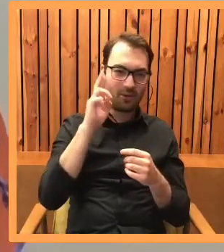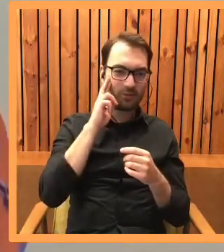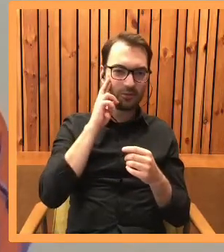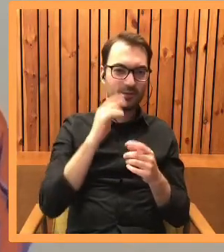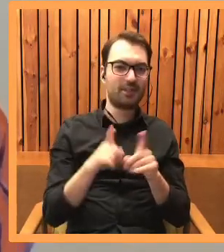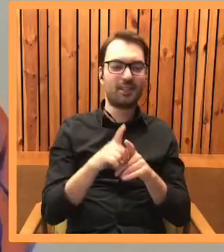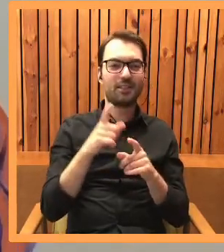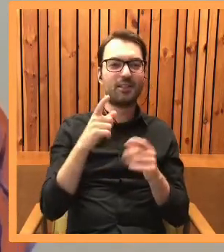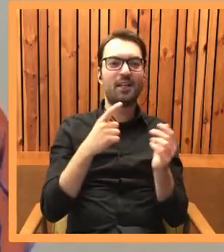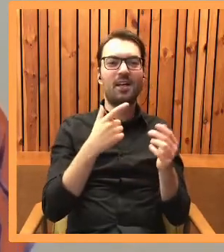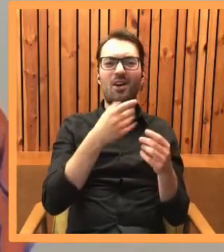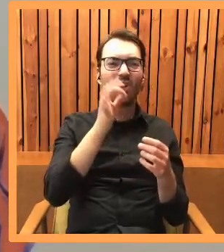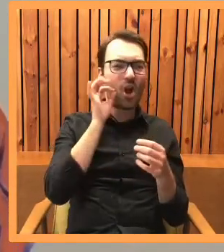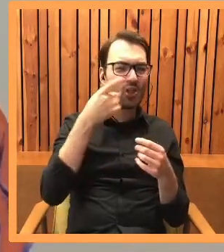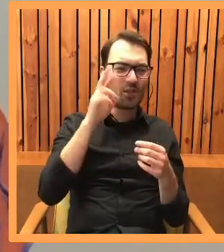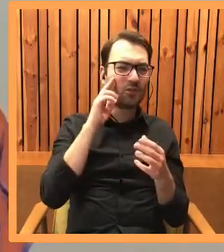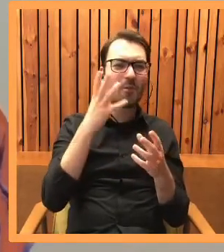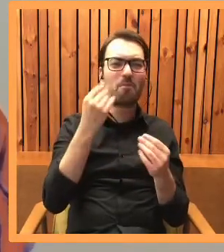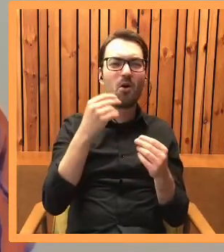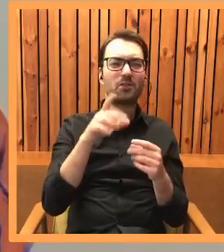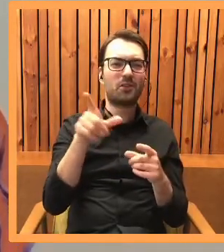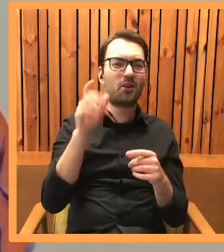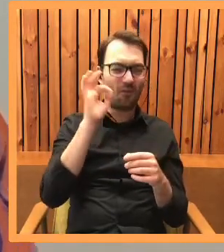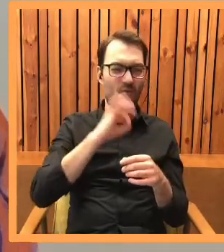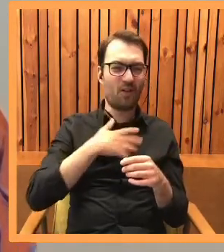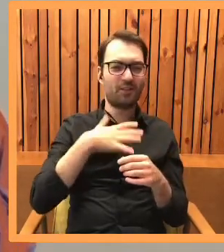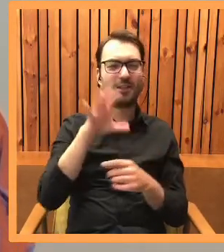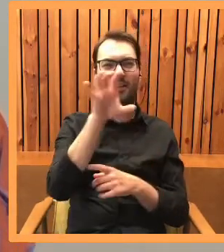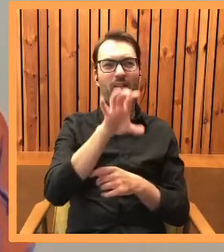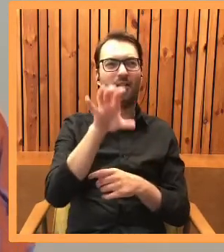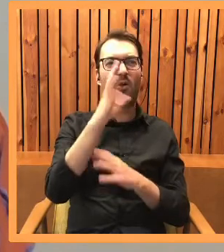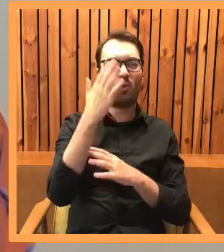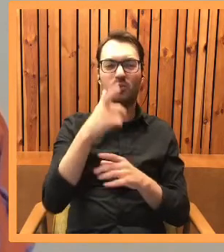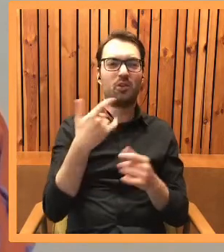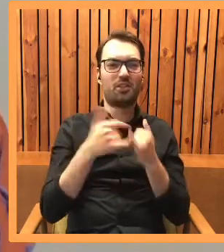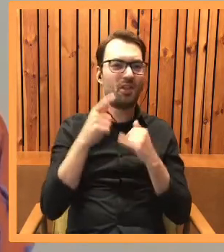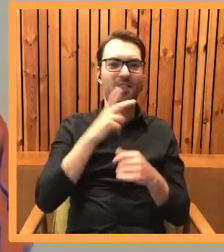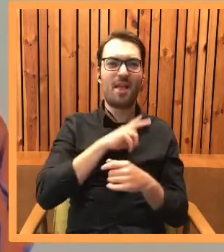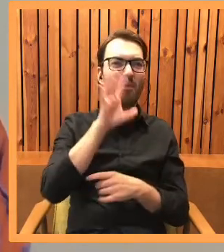rozumie, czemu ona tak często się patrzy w tą taflę, skoro jej się ten obraz nie podoba.